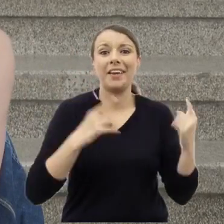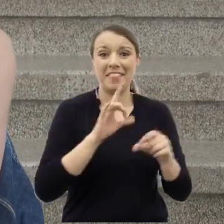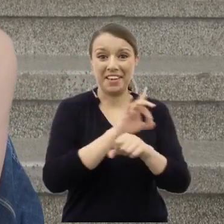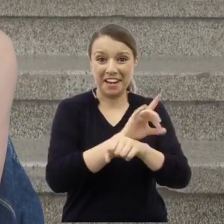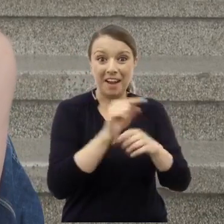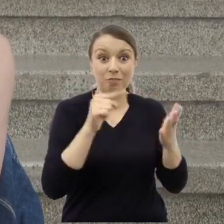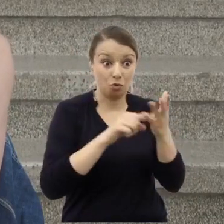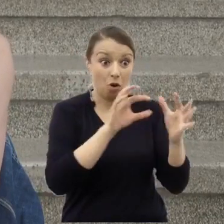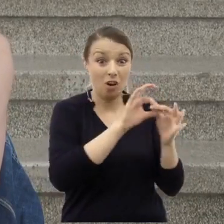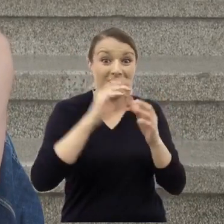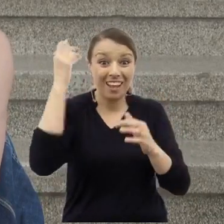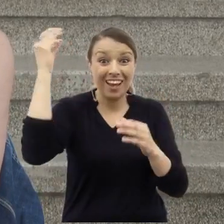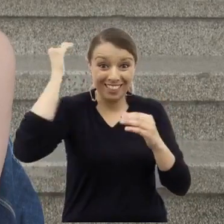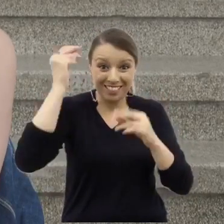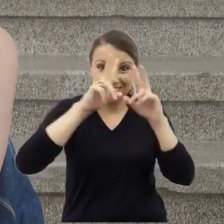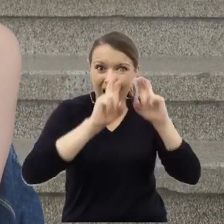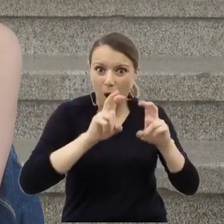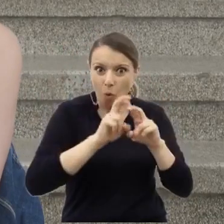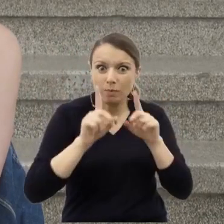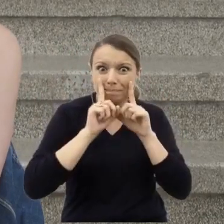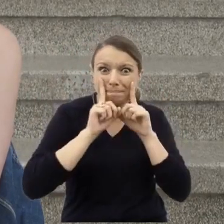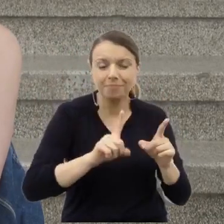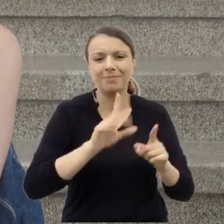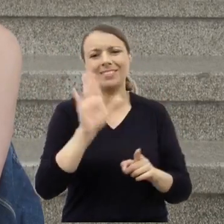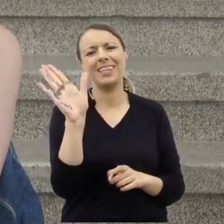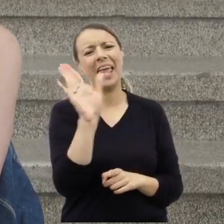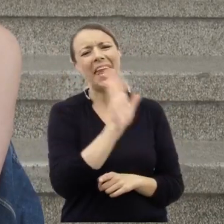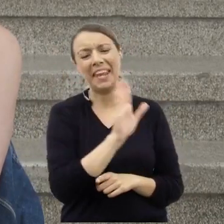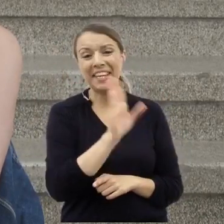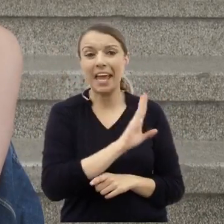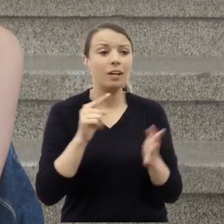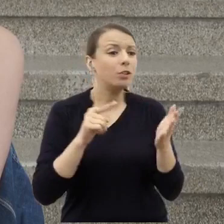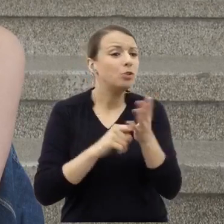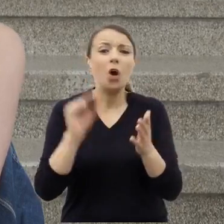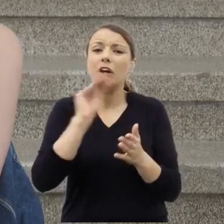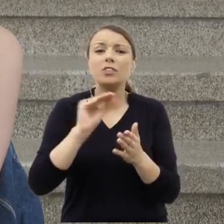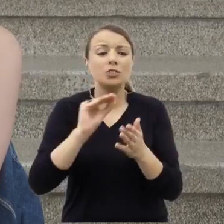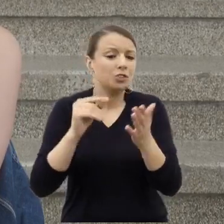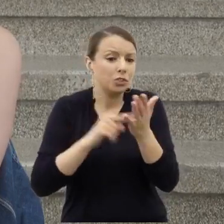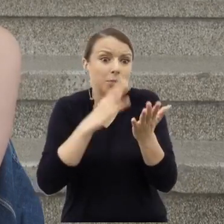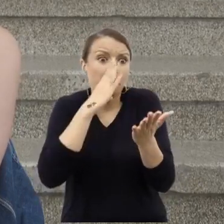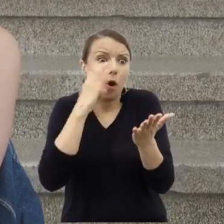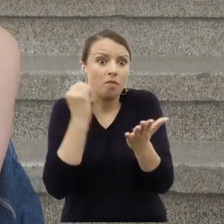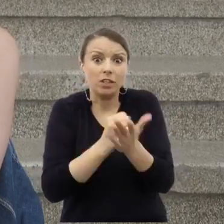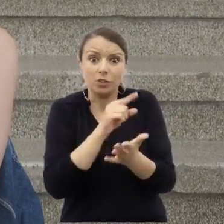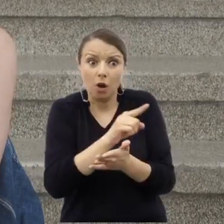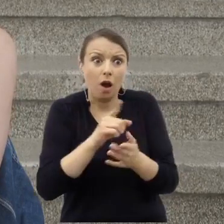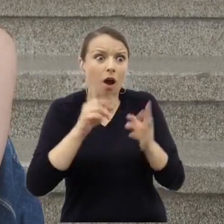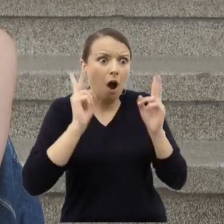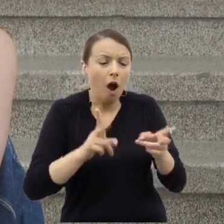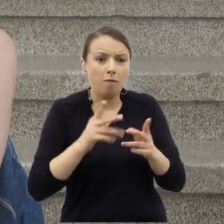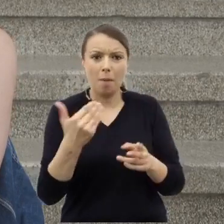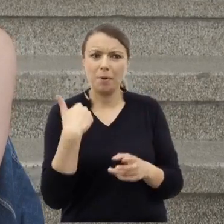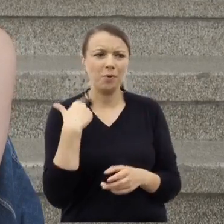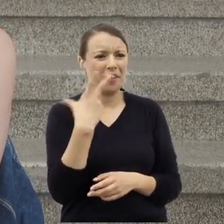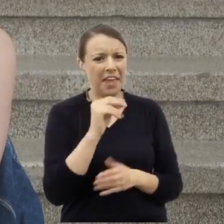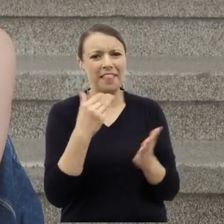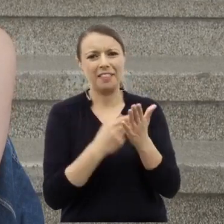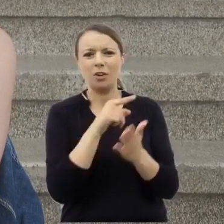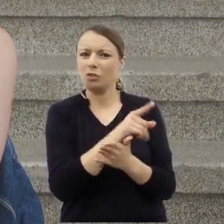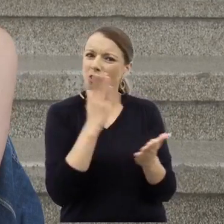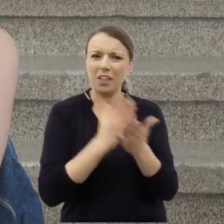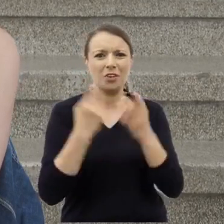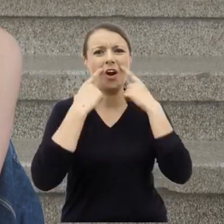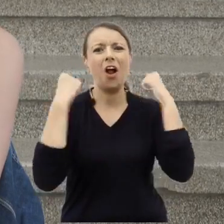nie udowodnił. Nie jest to więc element dyskursu naukowego, tylko jest to legenda. Pod tym